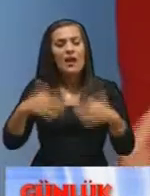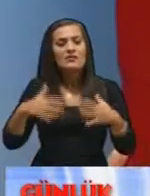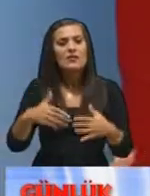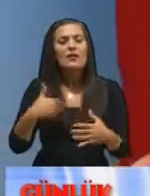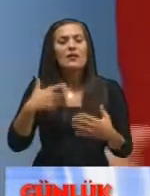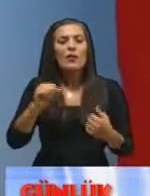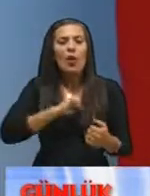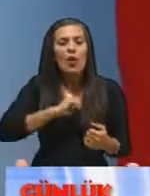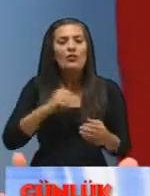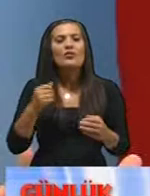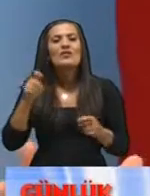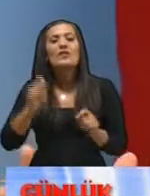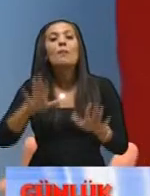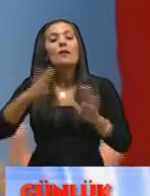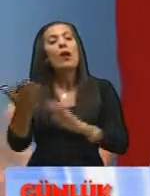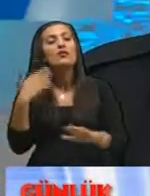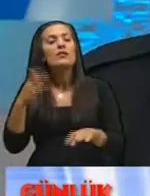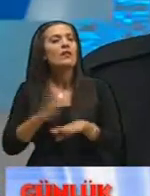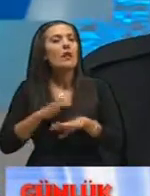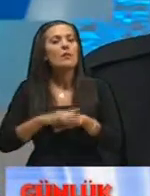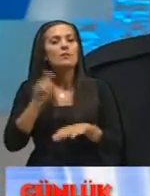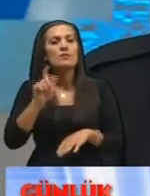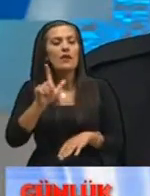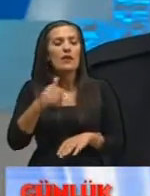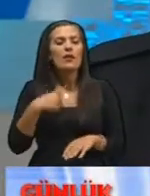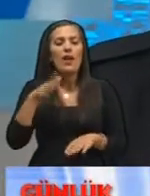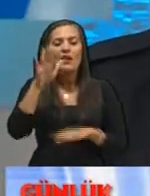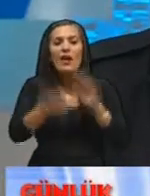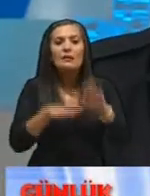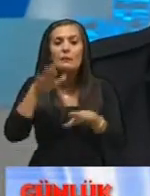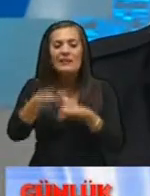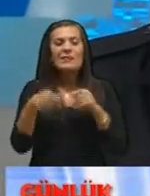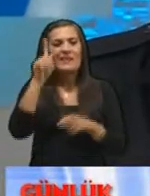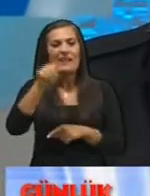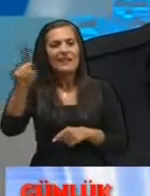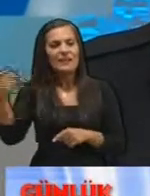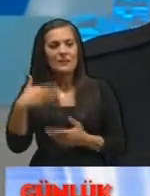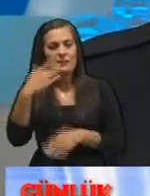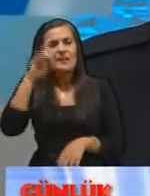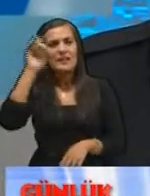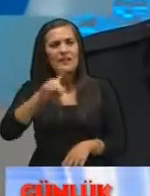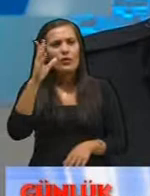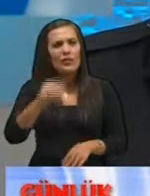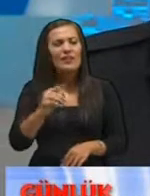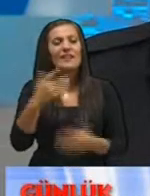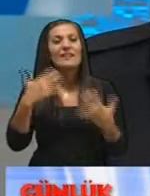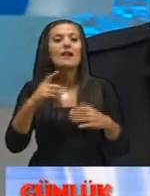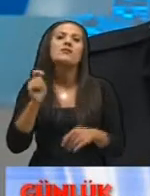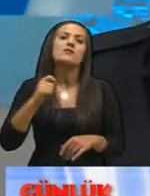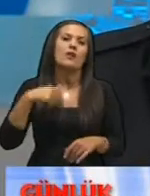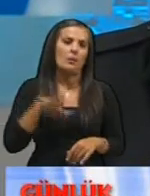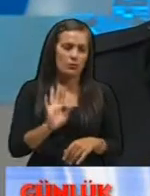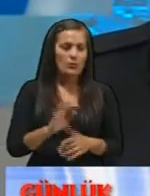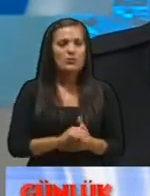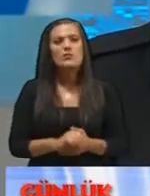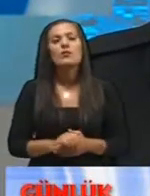ya daha doğrusu endişeye ve telaşa kapılmadan yapmamız gereken adımlar atmamız gereken adımlar nelerdir? öncelikle telaş yapmıyoruz hiçbir